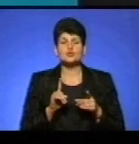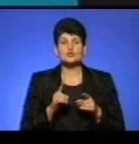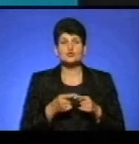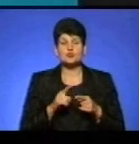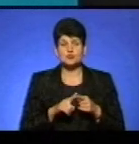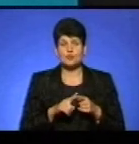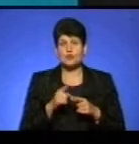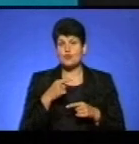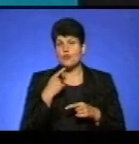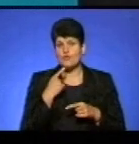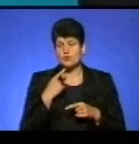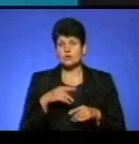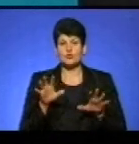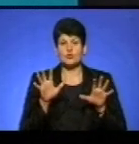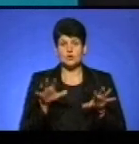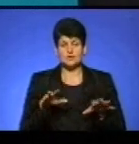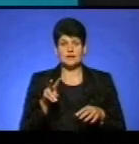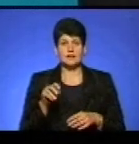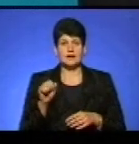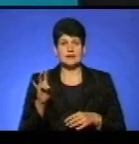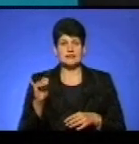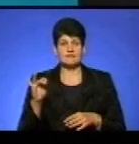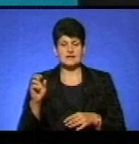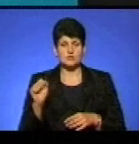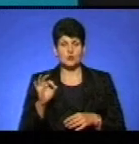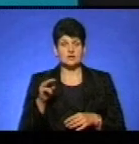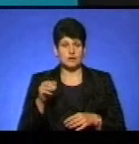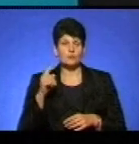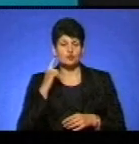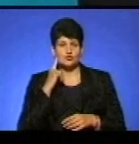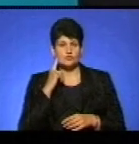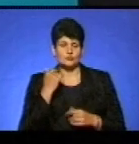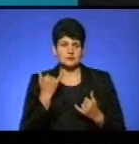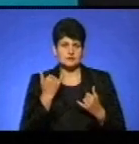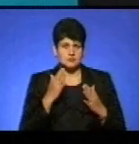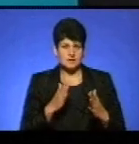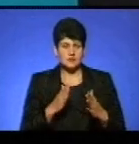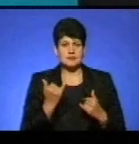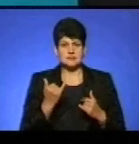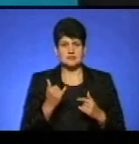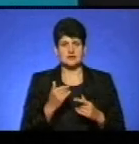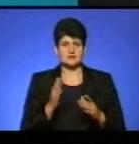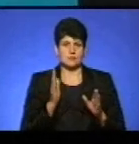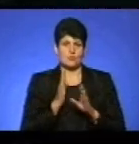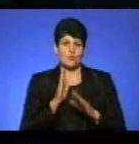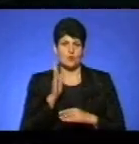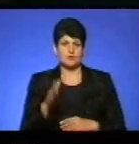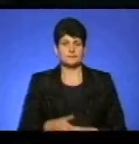скаже очільник Лановецької ОТГ. Почуємо через кілька хвилин у нашій програмі. А зараз прогноз синоптиків.